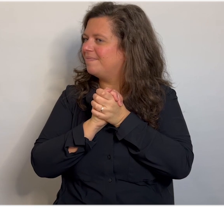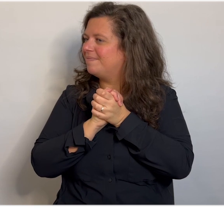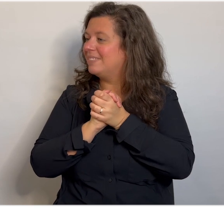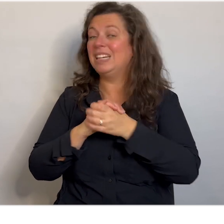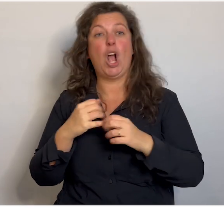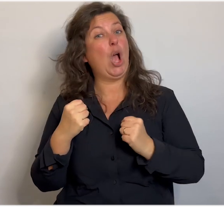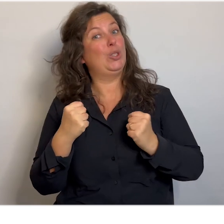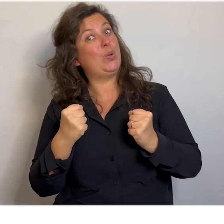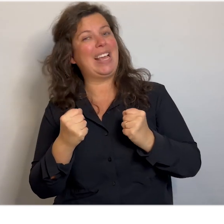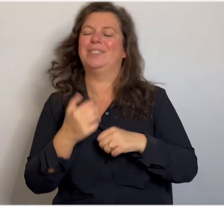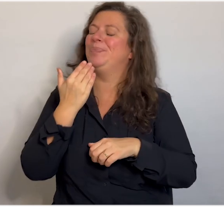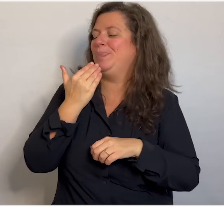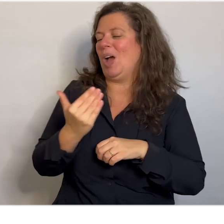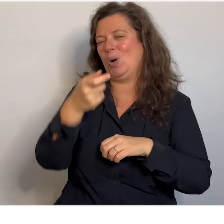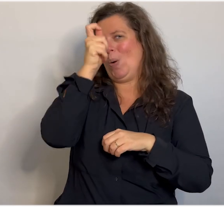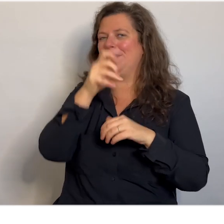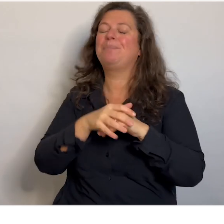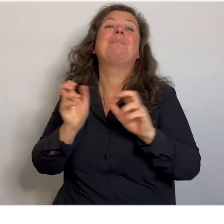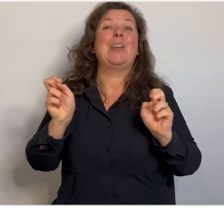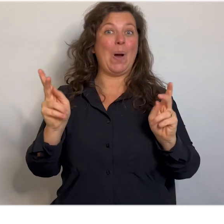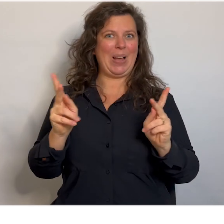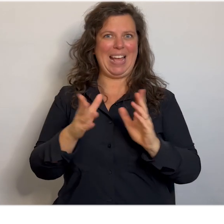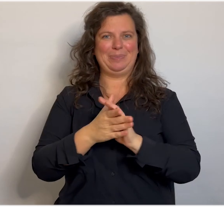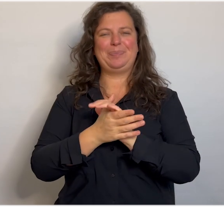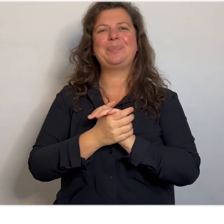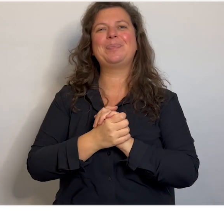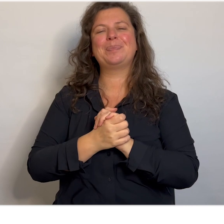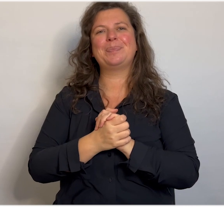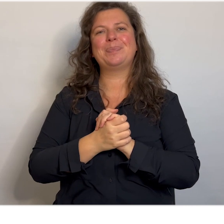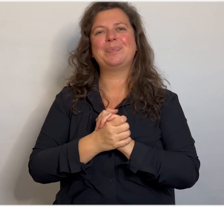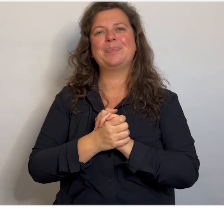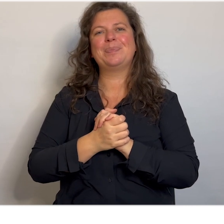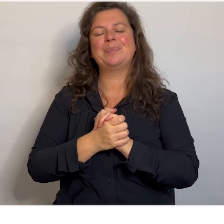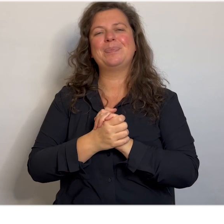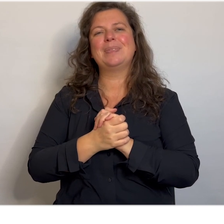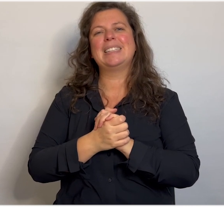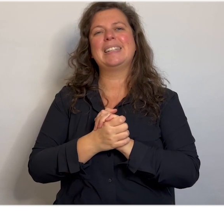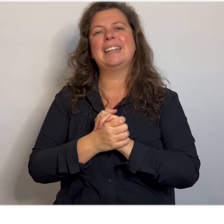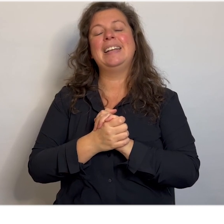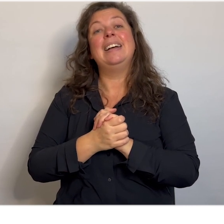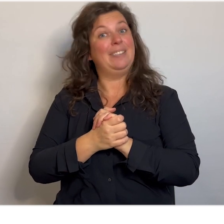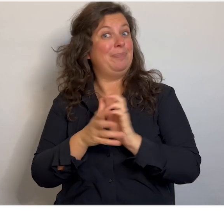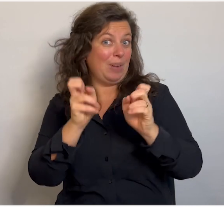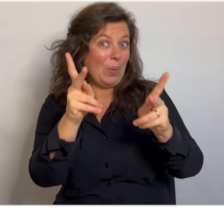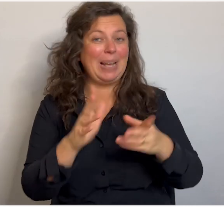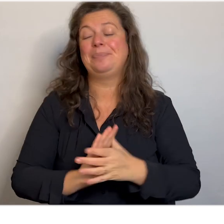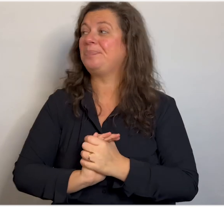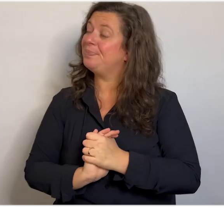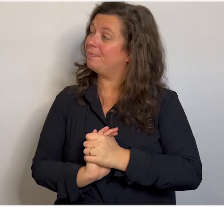Succes. Dank je wel, Olly. Oké. Dit even weg, want dit ben jij niet. Nee. Dit ben ik. Oké.